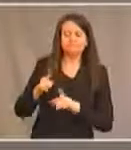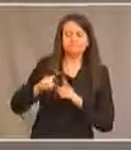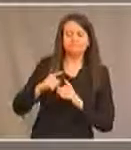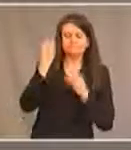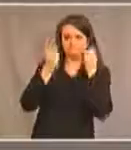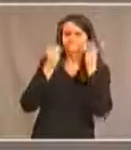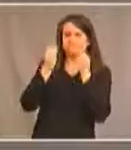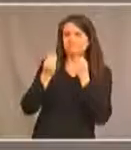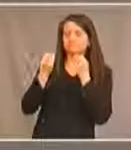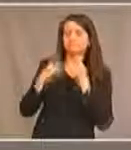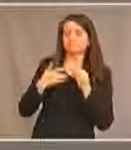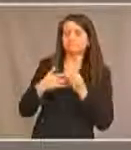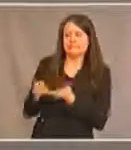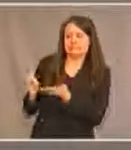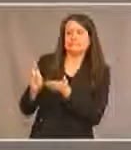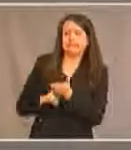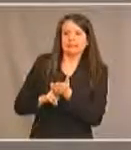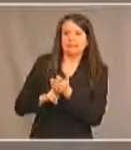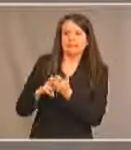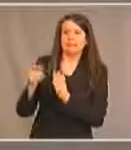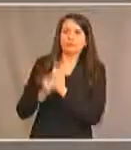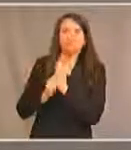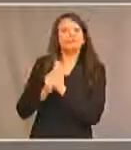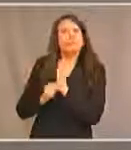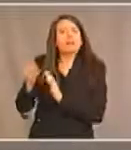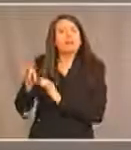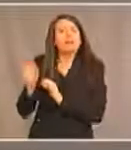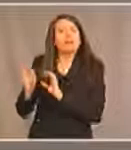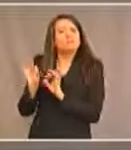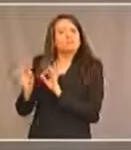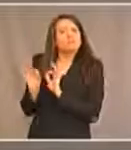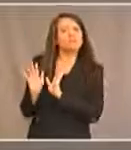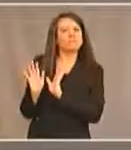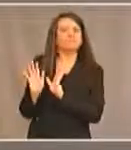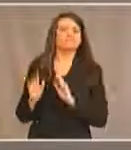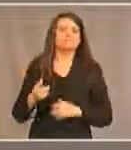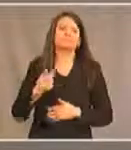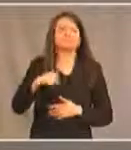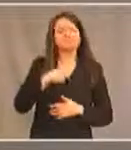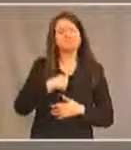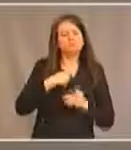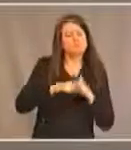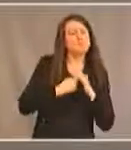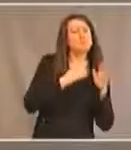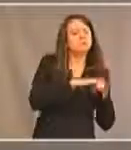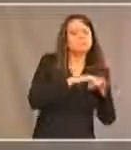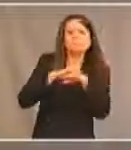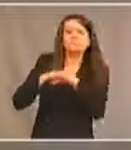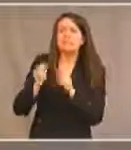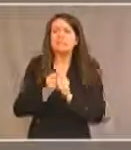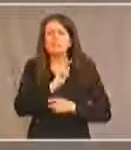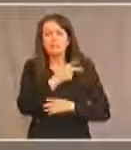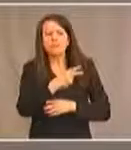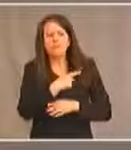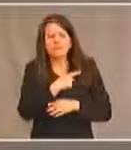signer ce protocole facultatif. Nous avons donc lancé une consultation avec les provinces et les